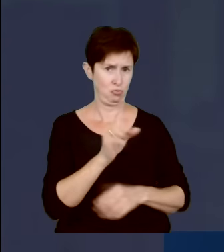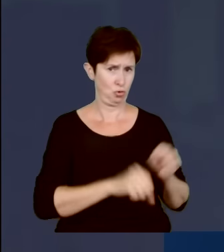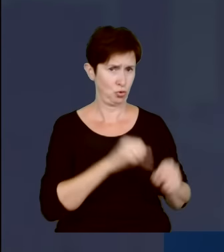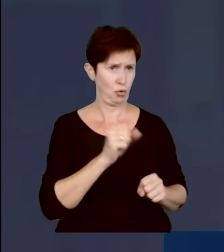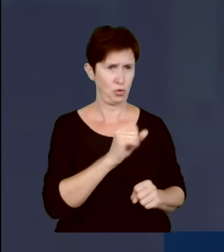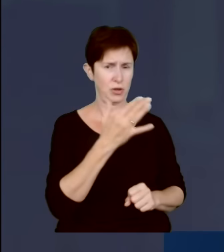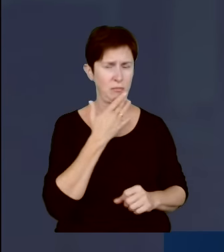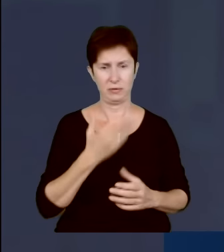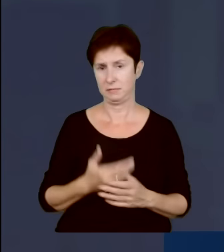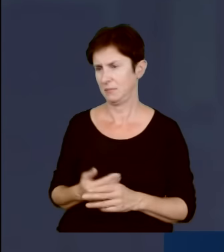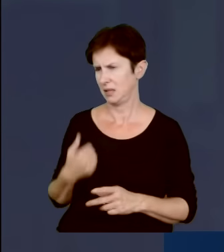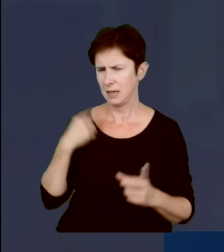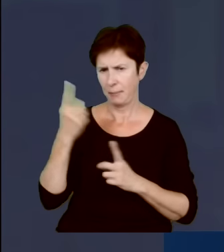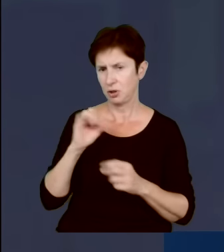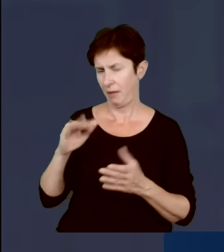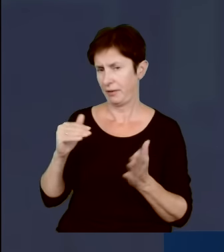rzeczywiście trzeba reagować.